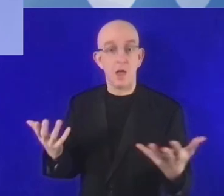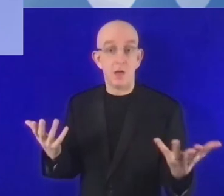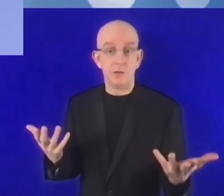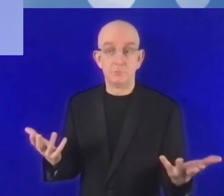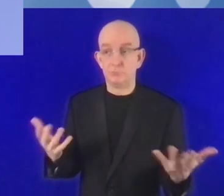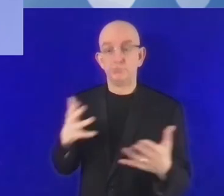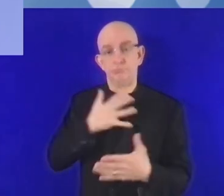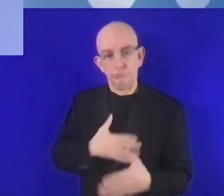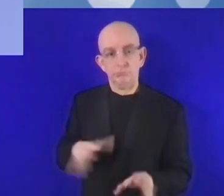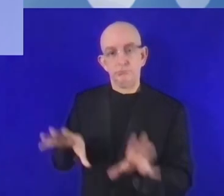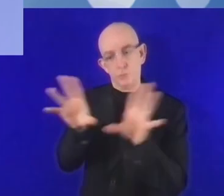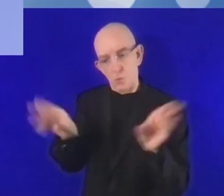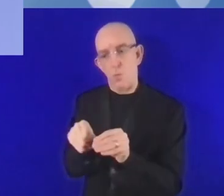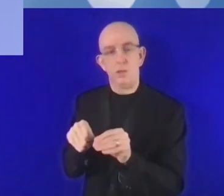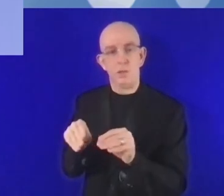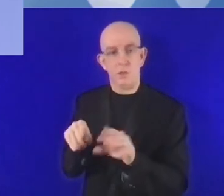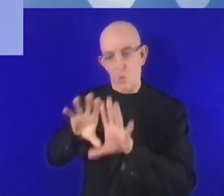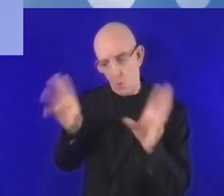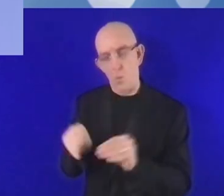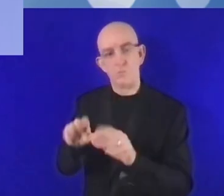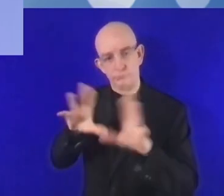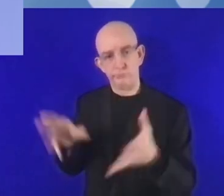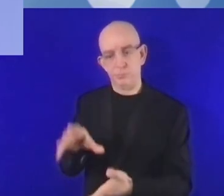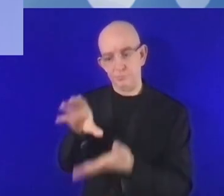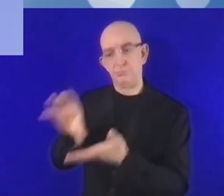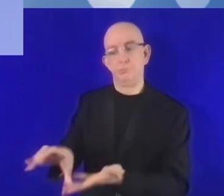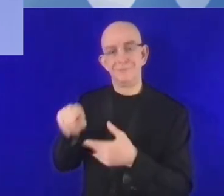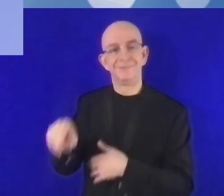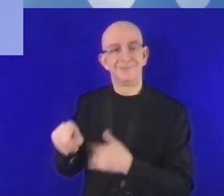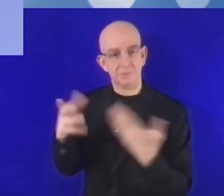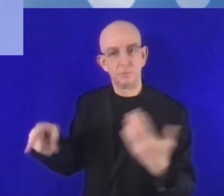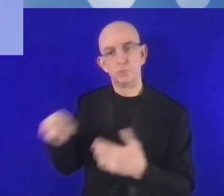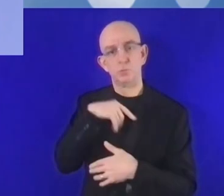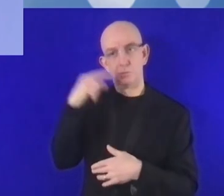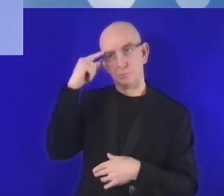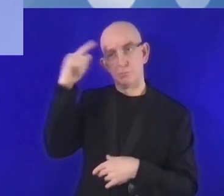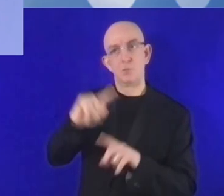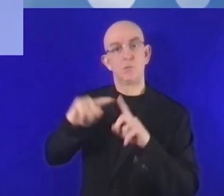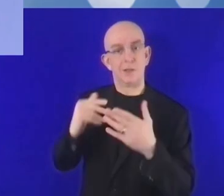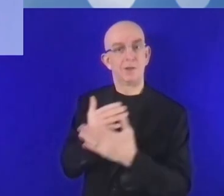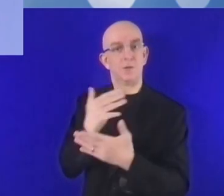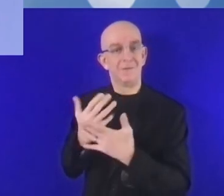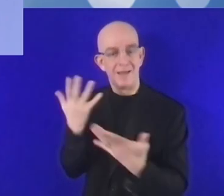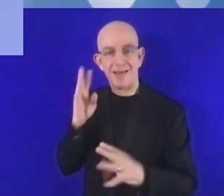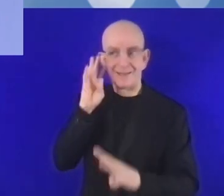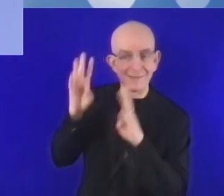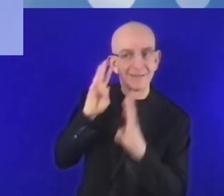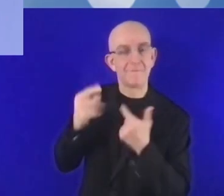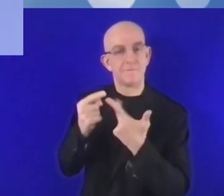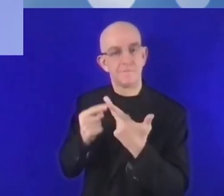وأساليب التمويل جيدة وخاصة إذا كانت هناك إمكانية